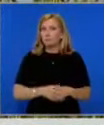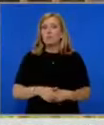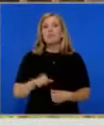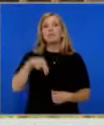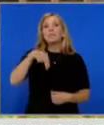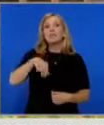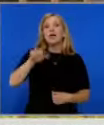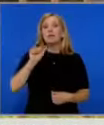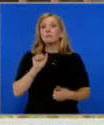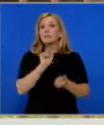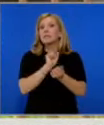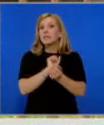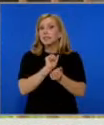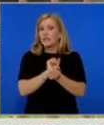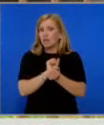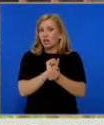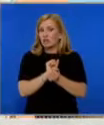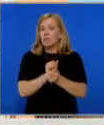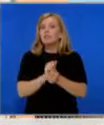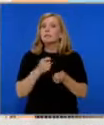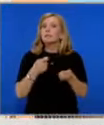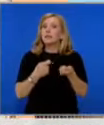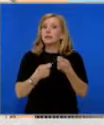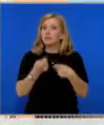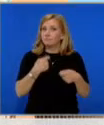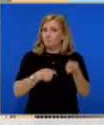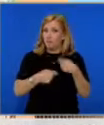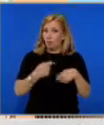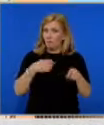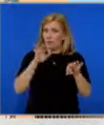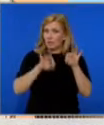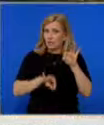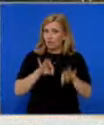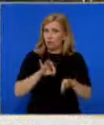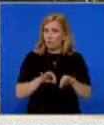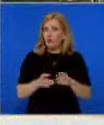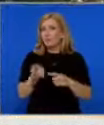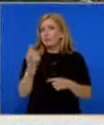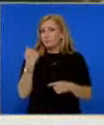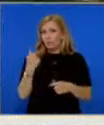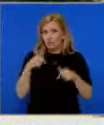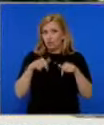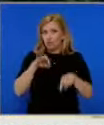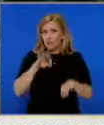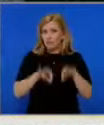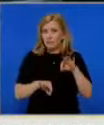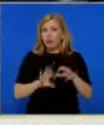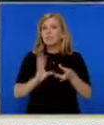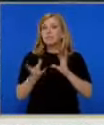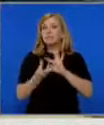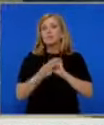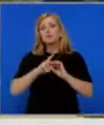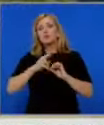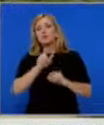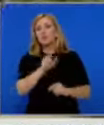задържан за избор на търговия и ден преди местните избори през 2019. Заедно с кмета на Несебър Николай Димитров и собственик на